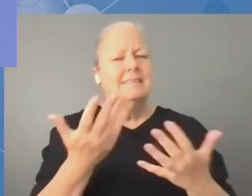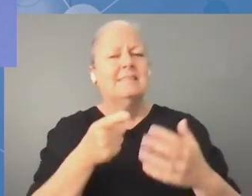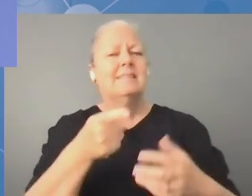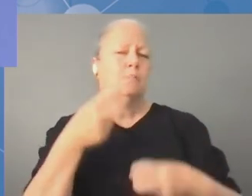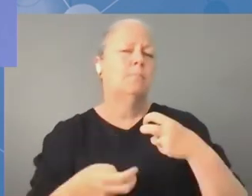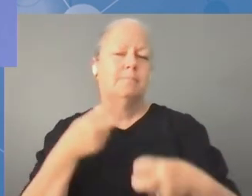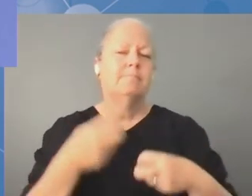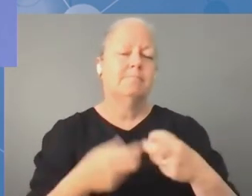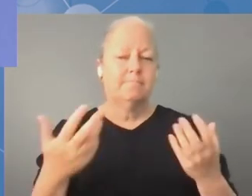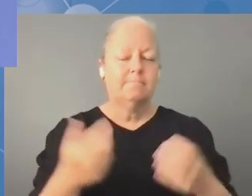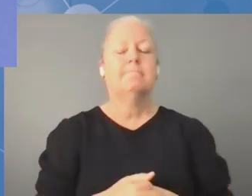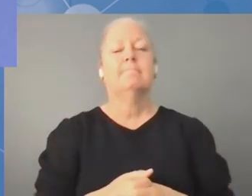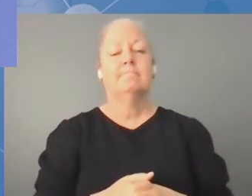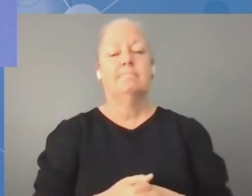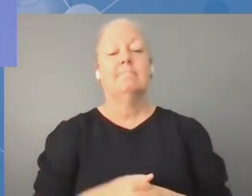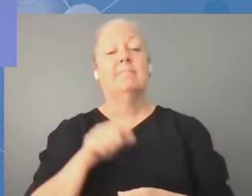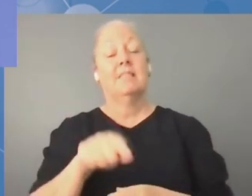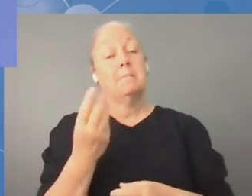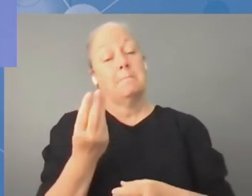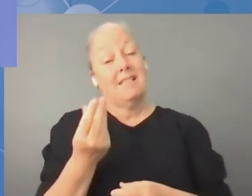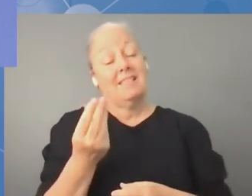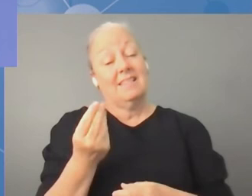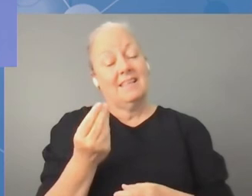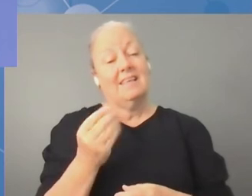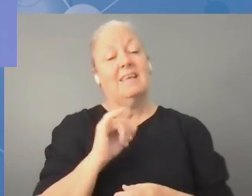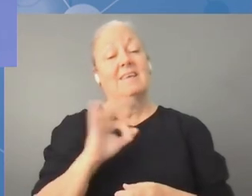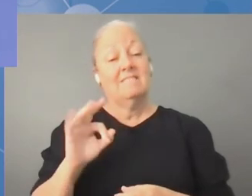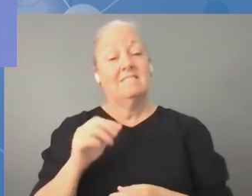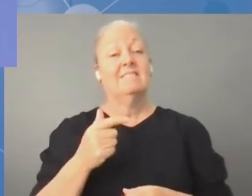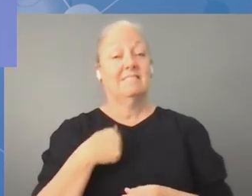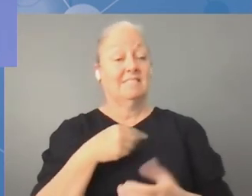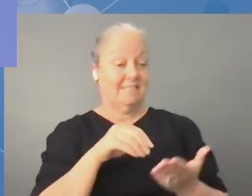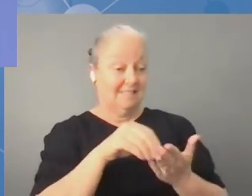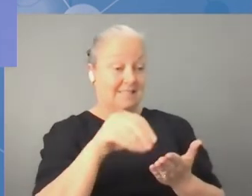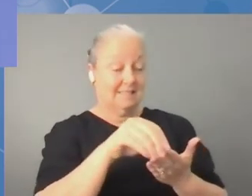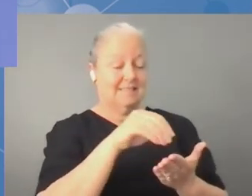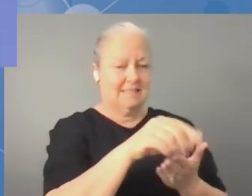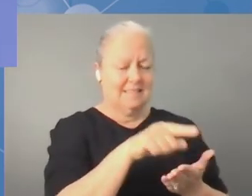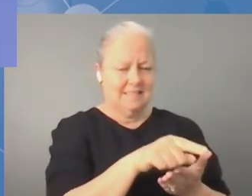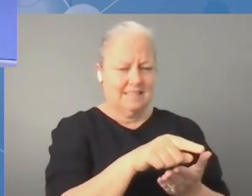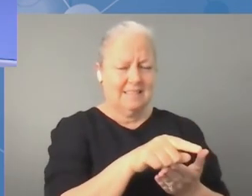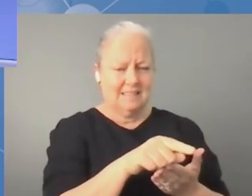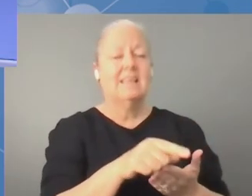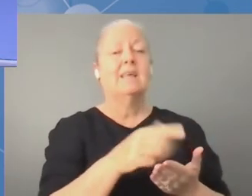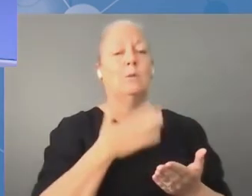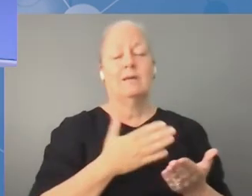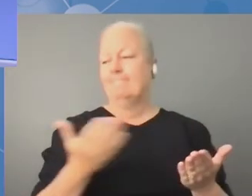się tutaj z kwestiami zasobów, które mamy, a także zasobów finansowych. Oczywiście, jeżeli te środki